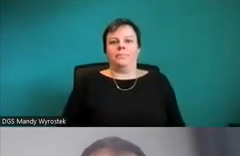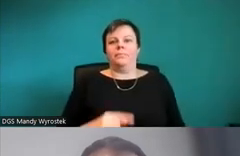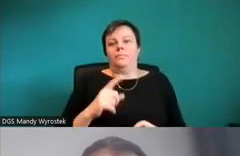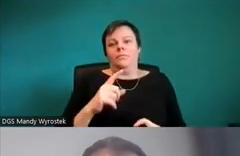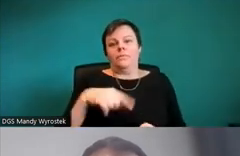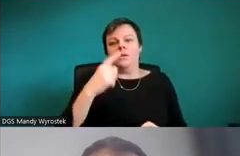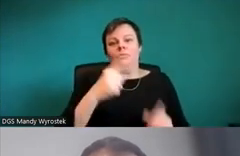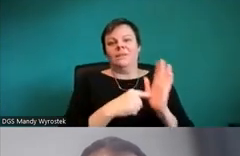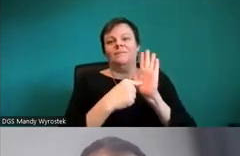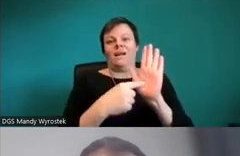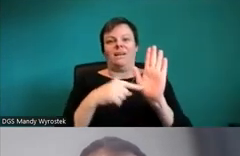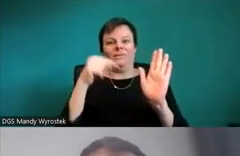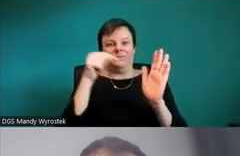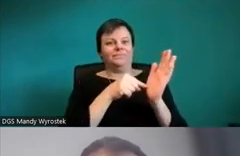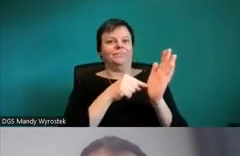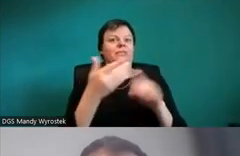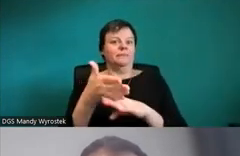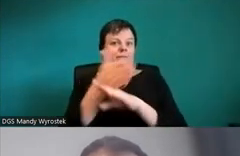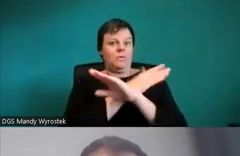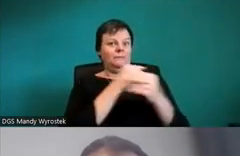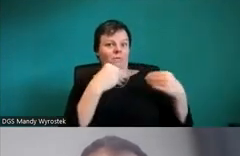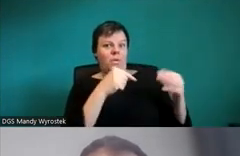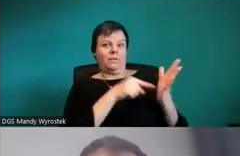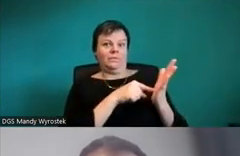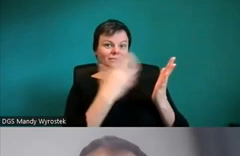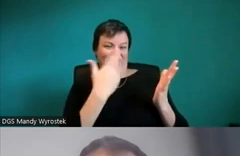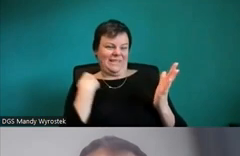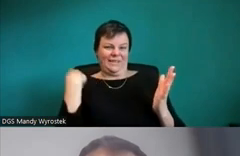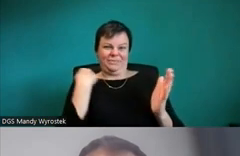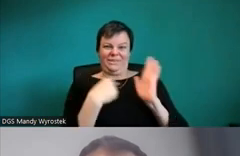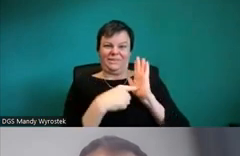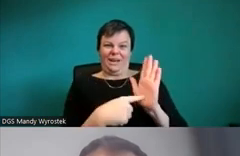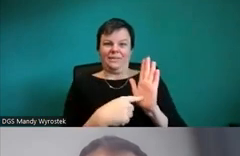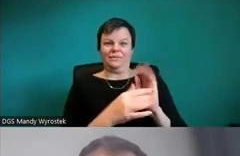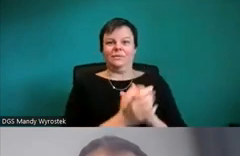Okay, danke, Dr. Fred. Ich denke, das war eine gute Erklärung.